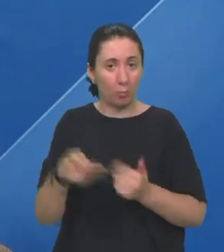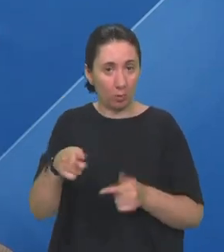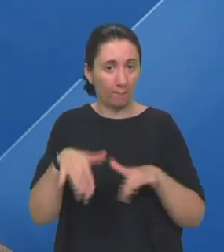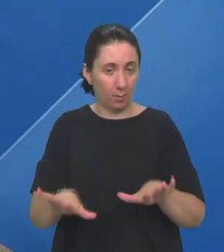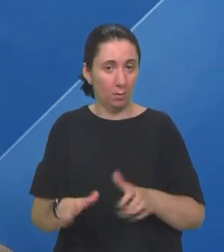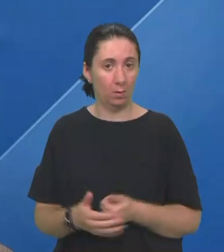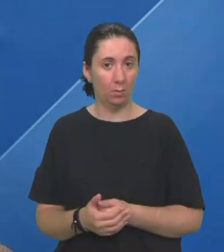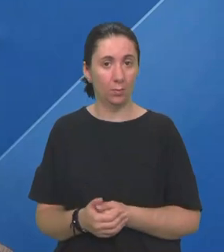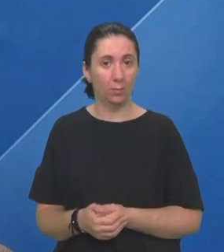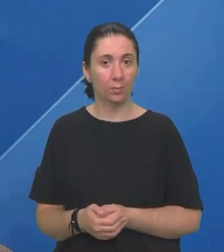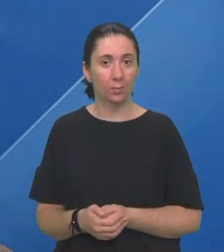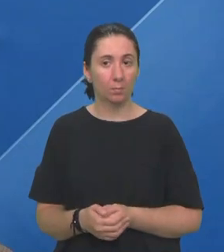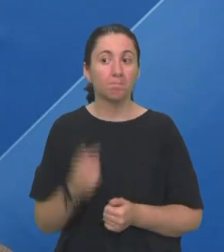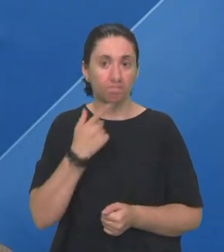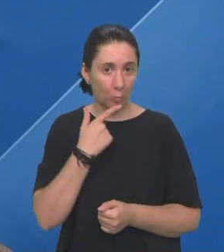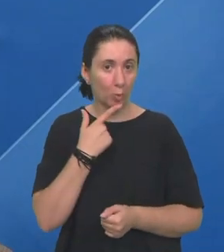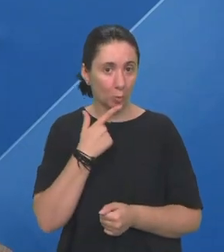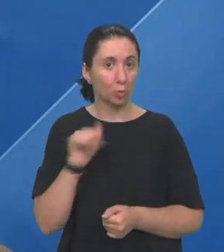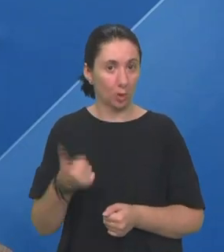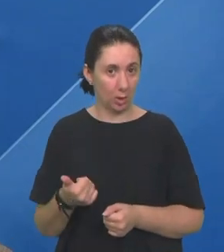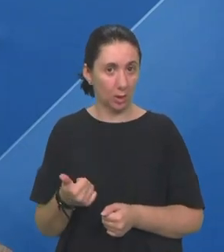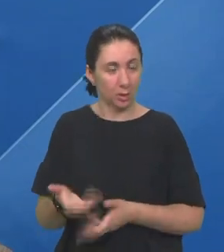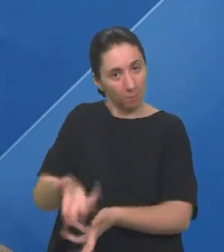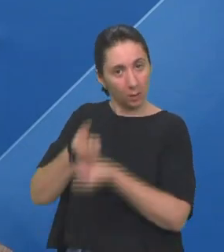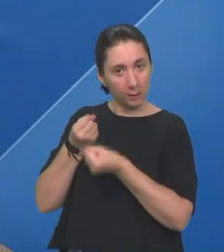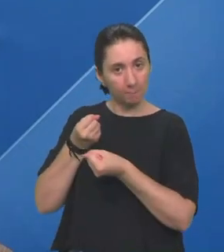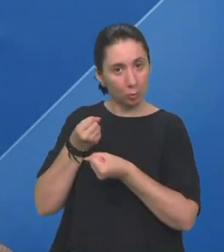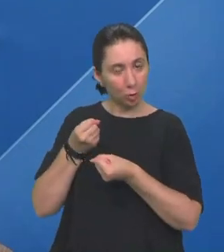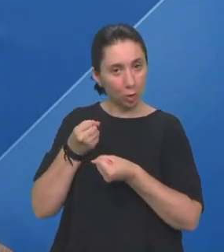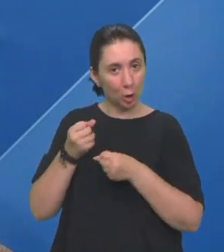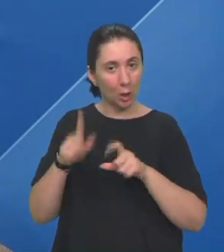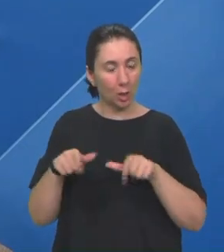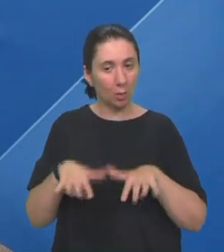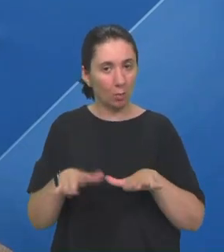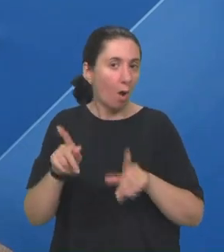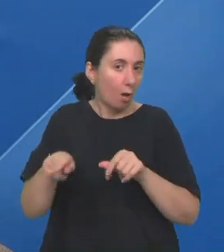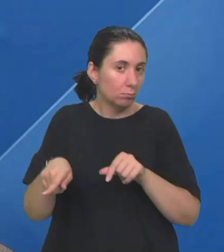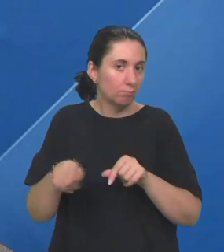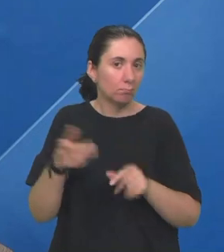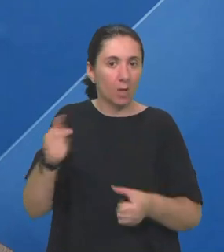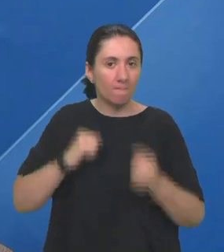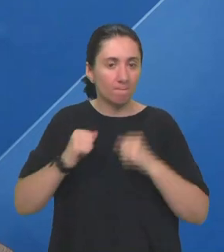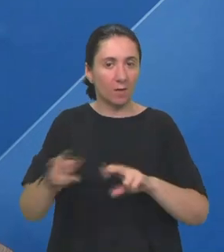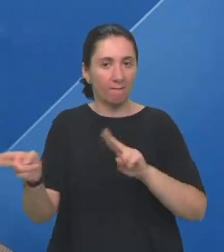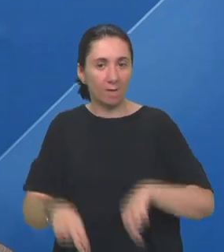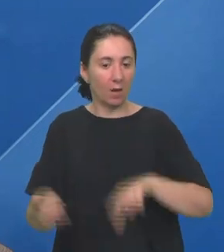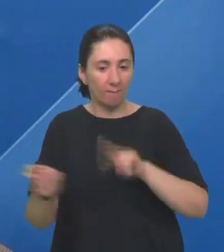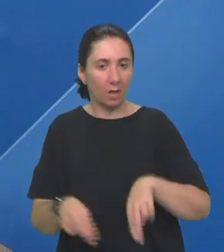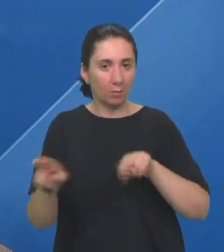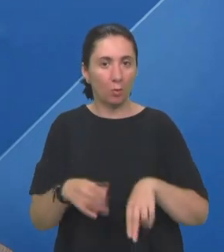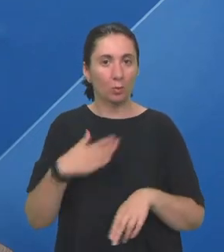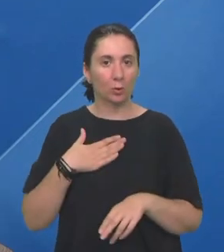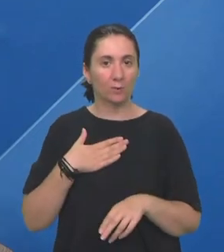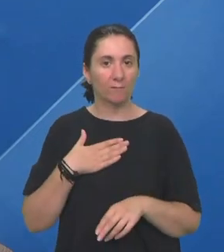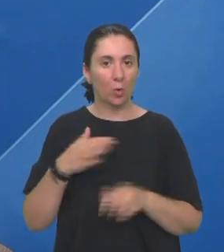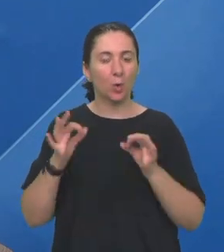takvim ljudima Pokušala sam Izvuć par ljudi Ali oni se uporno vraćaju U tu svoju